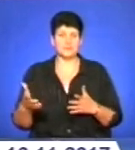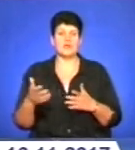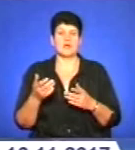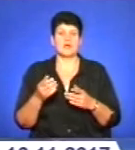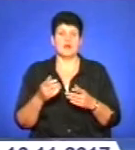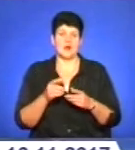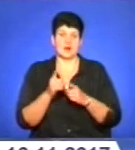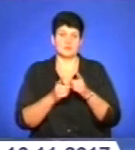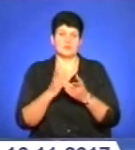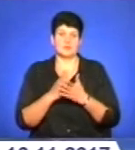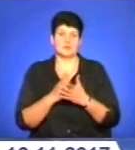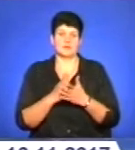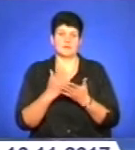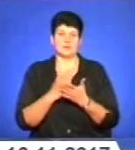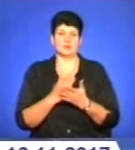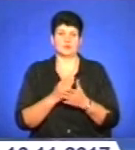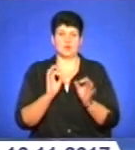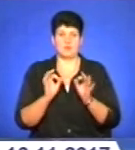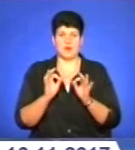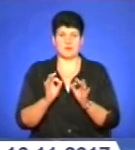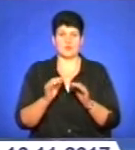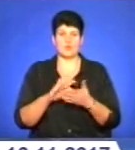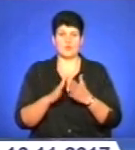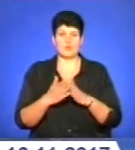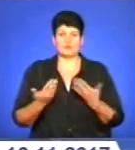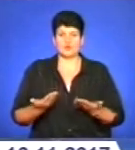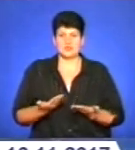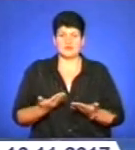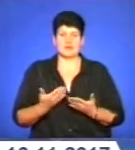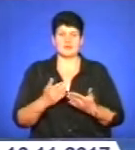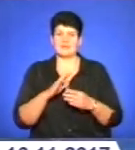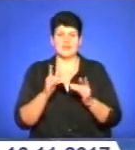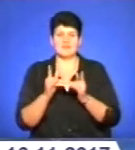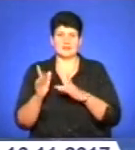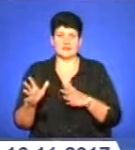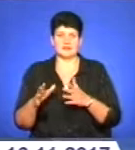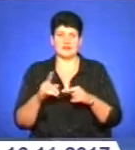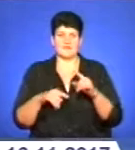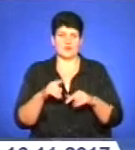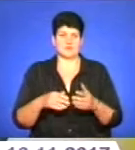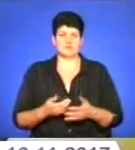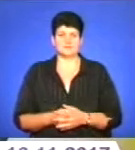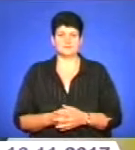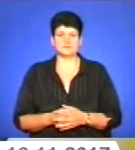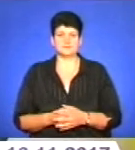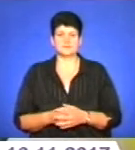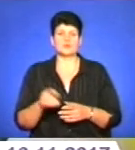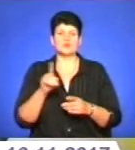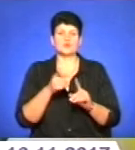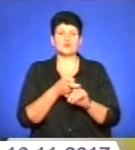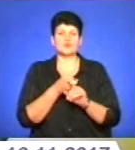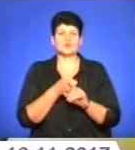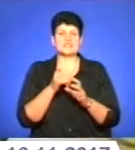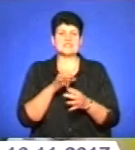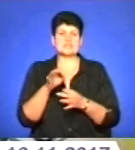забезпечити гідні умови для проживання дітей не в інтернатах, а у родинах, куди і перераховуватимуть кошти. Що стосується